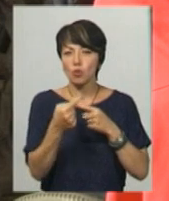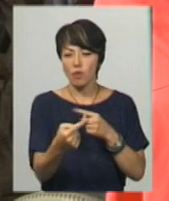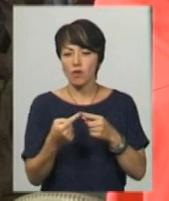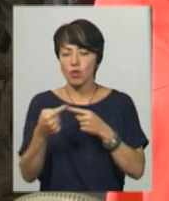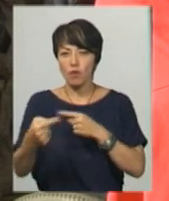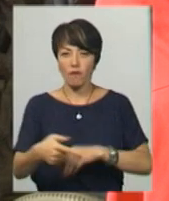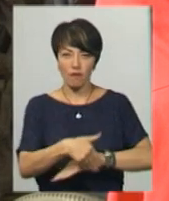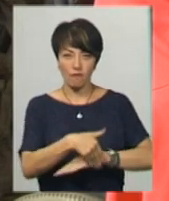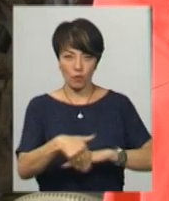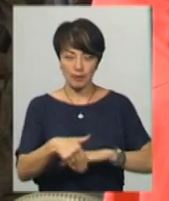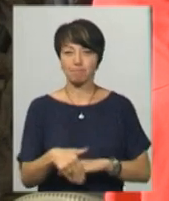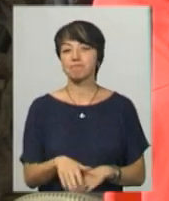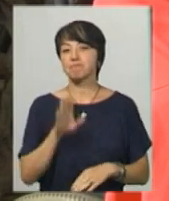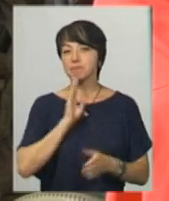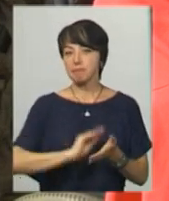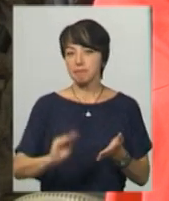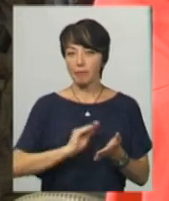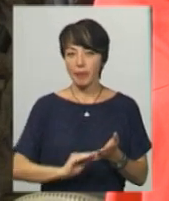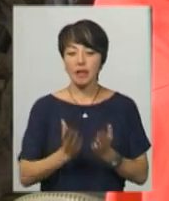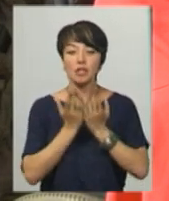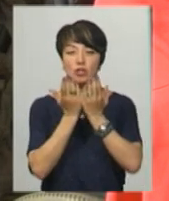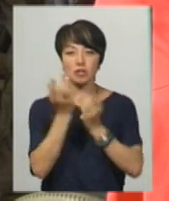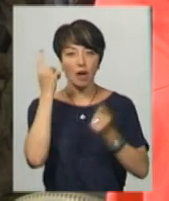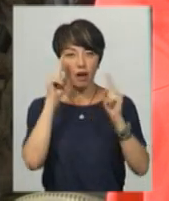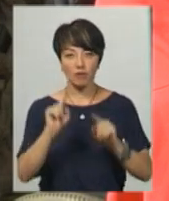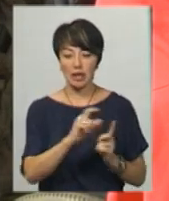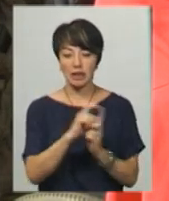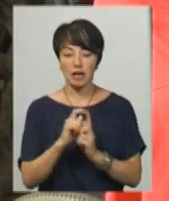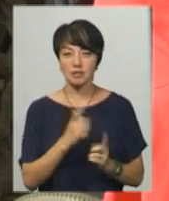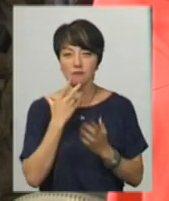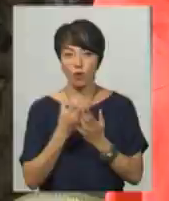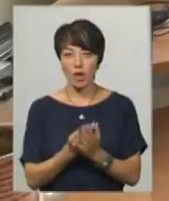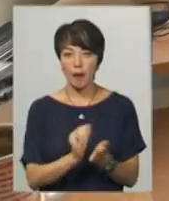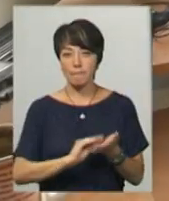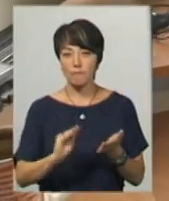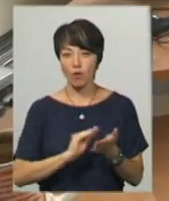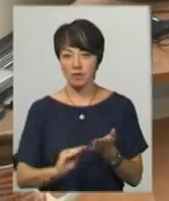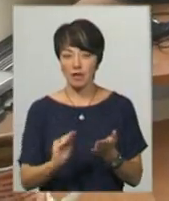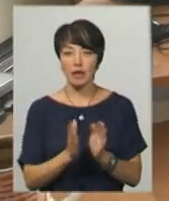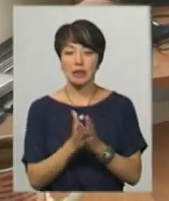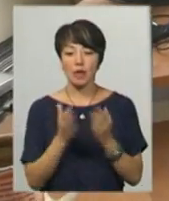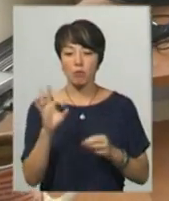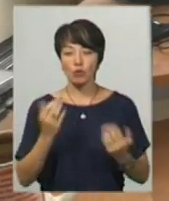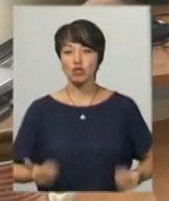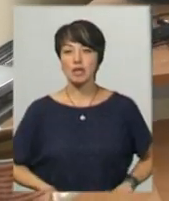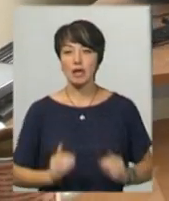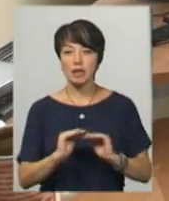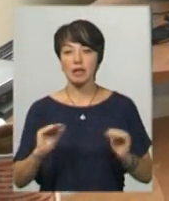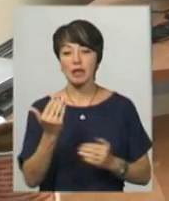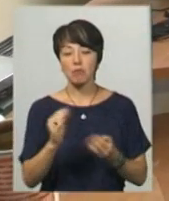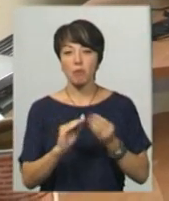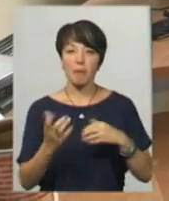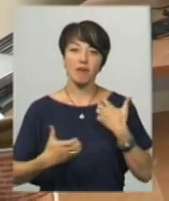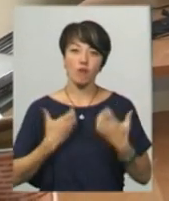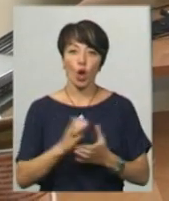вулиці. Письменниця Оксана Радушинська начитує авторський текст своєї повісті «Метелики в крижаних панцирах». Книга про життя підлітків, їхні проблеми,